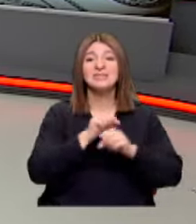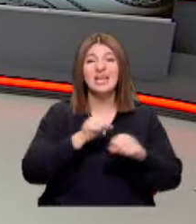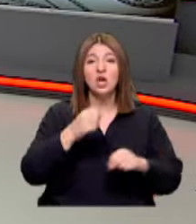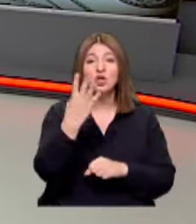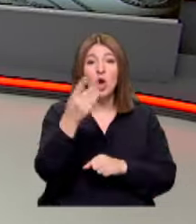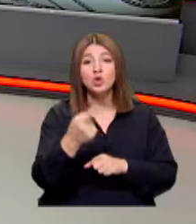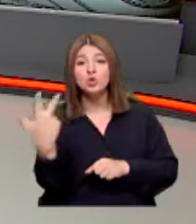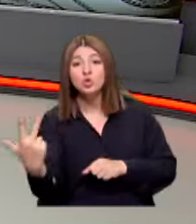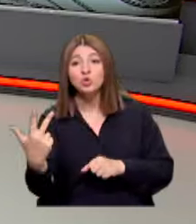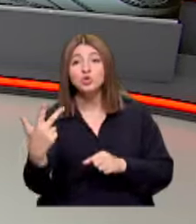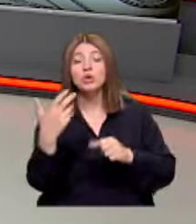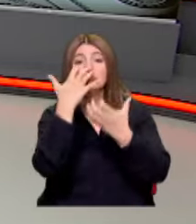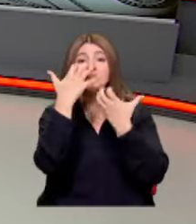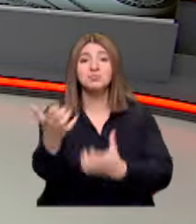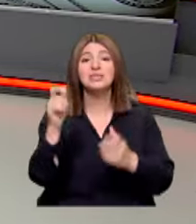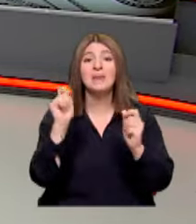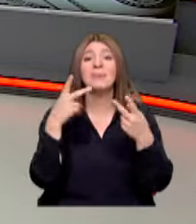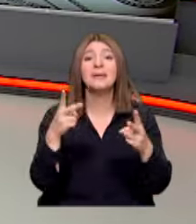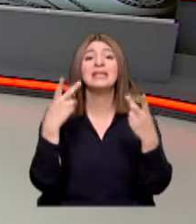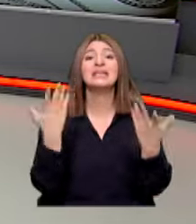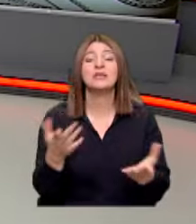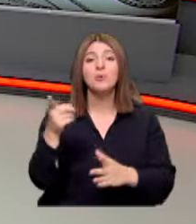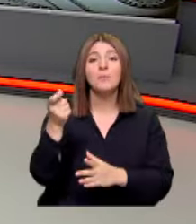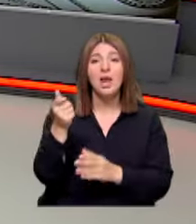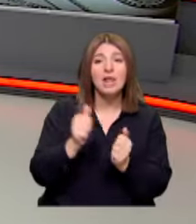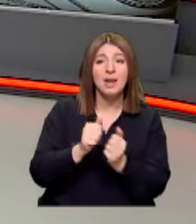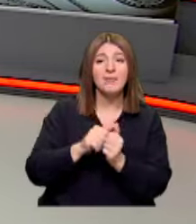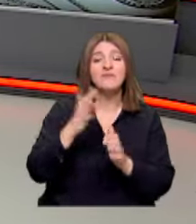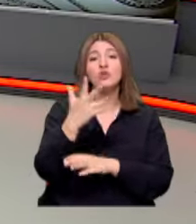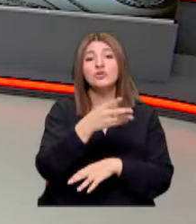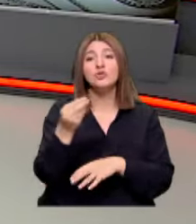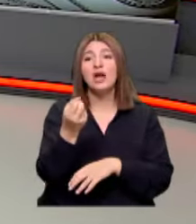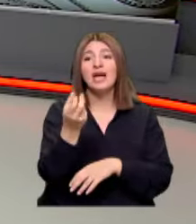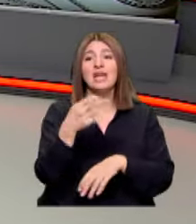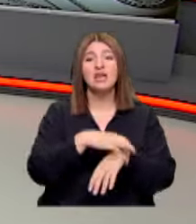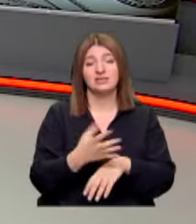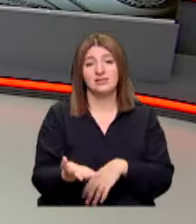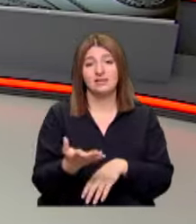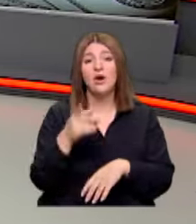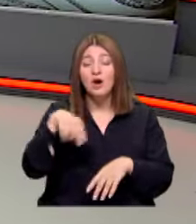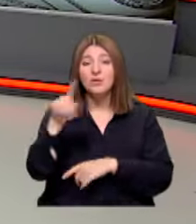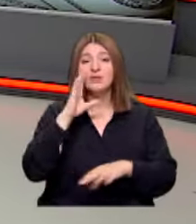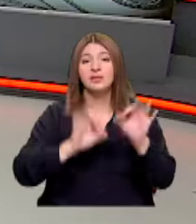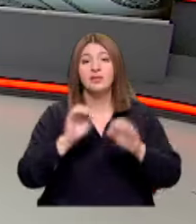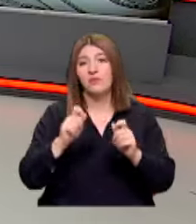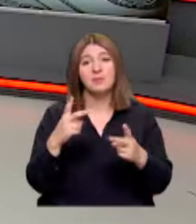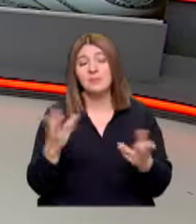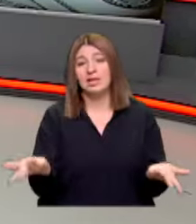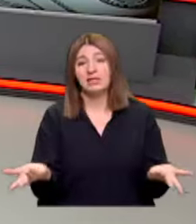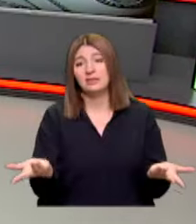zararının 4'te 3'ü karşılanabilirdi bu parayla Ya da 3 milyon kanser hastası Onlar tedavi